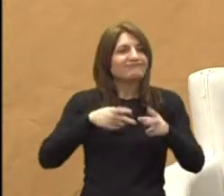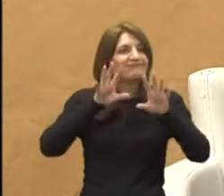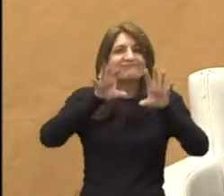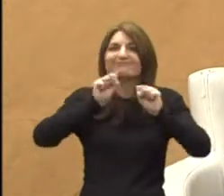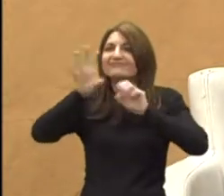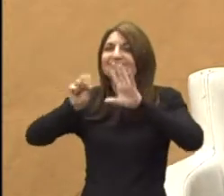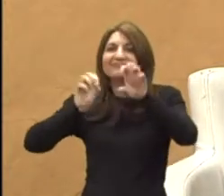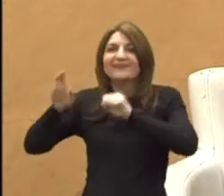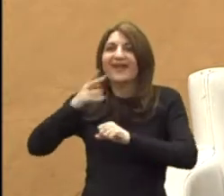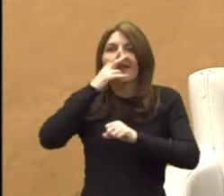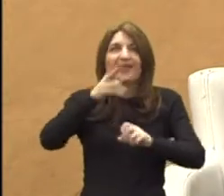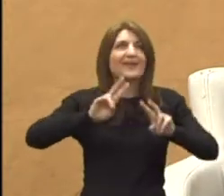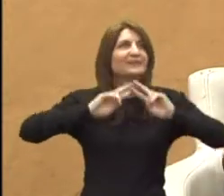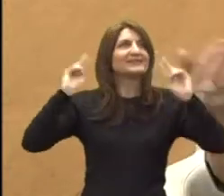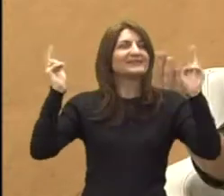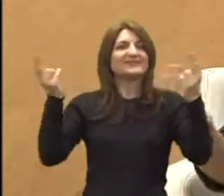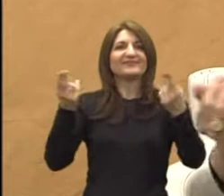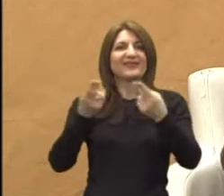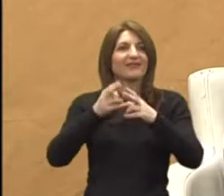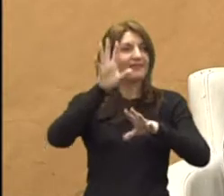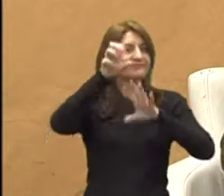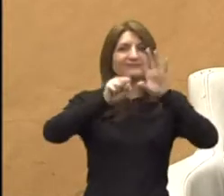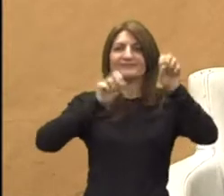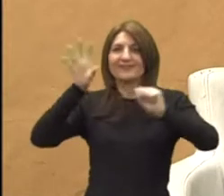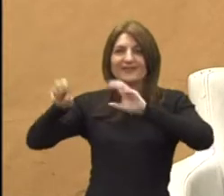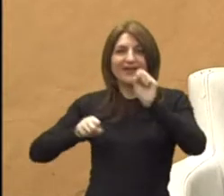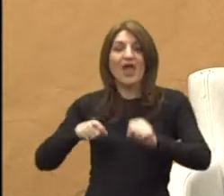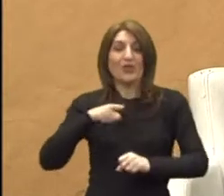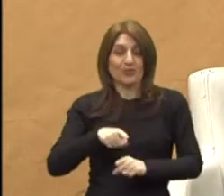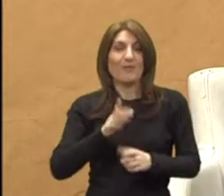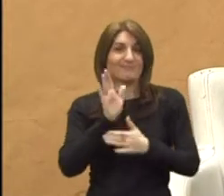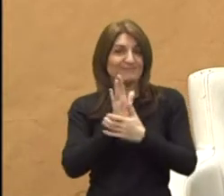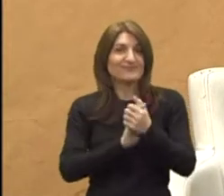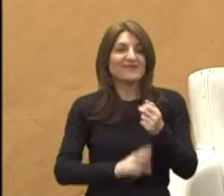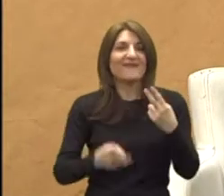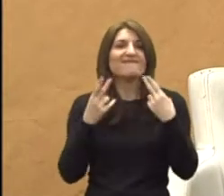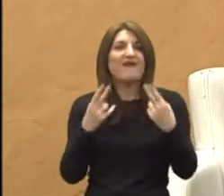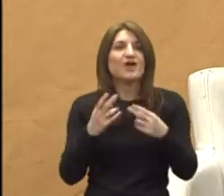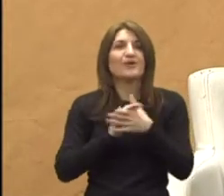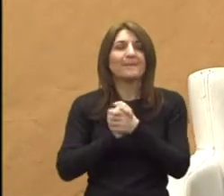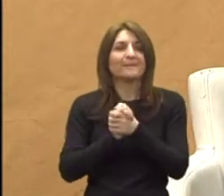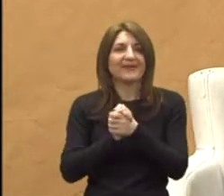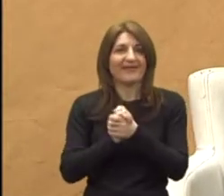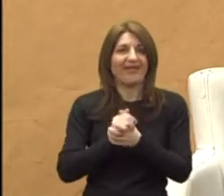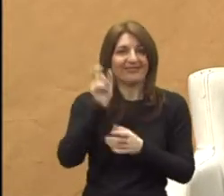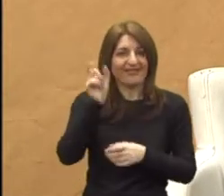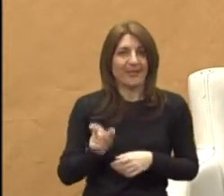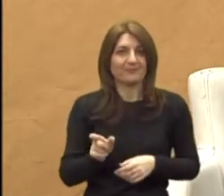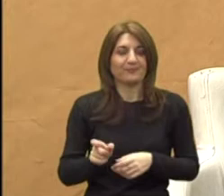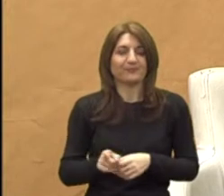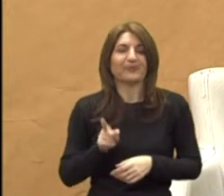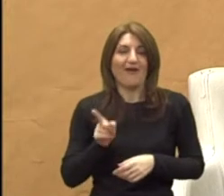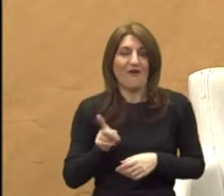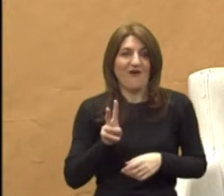svijeta oko sebe. I tu su mi sad važni ti prijatelji. I ono što je nama u vrtiću isto